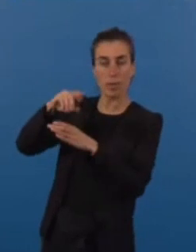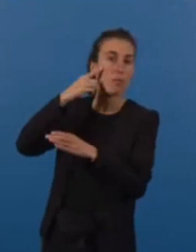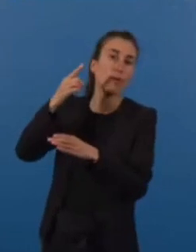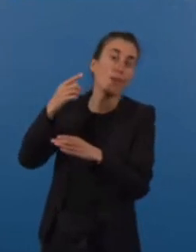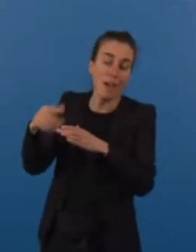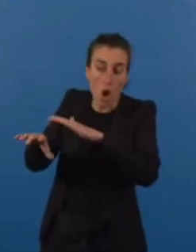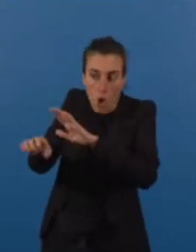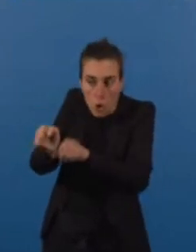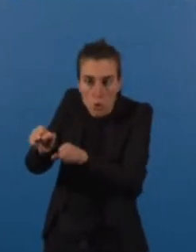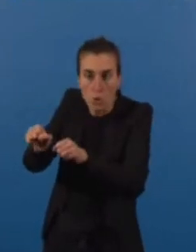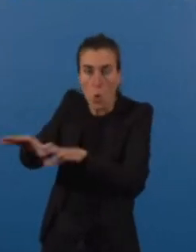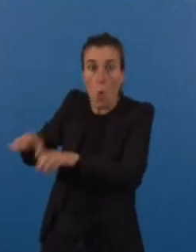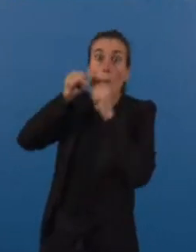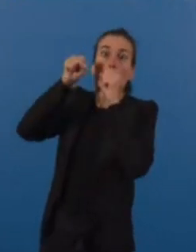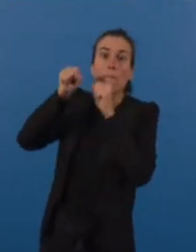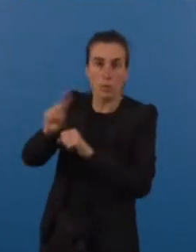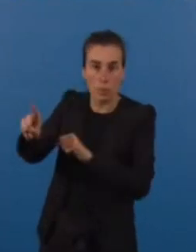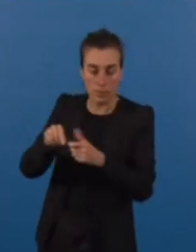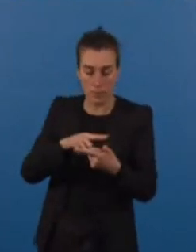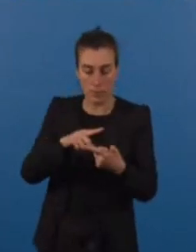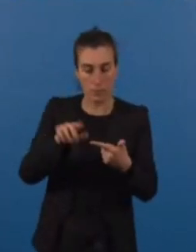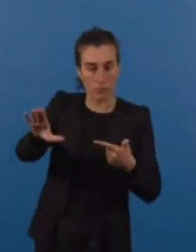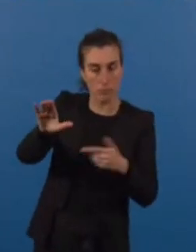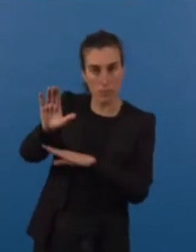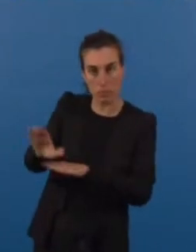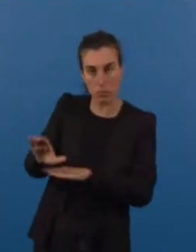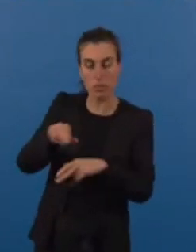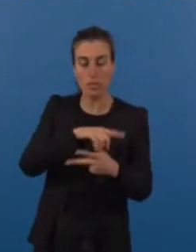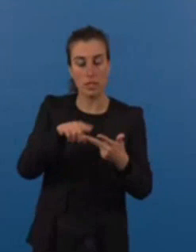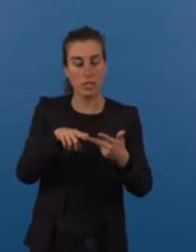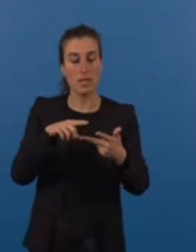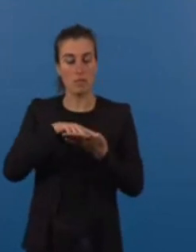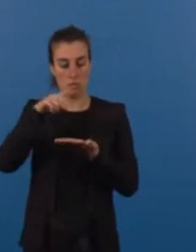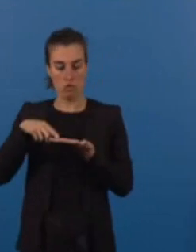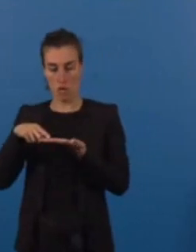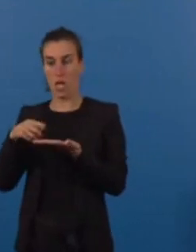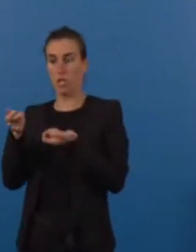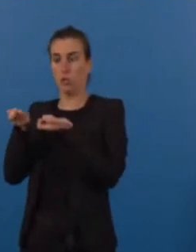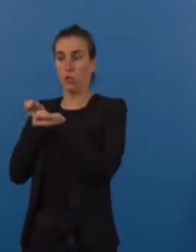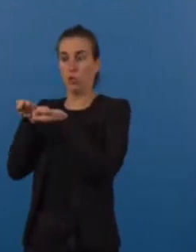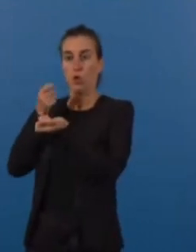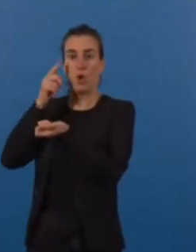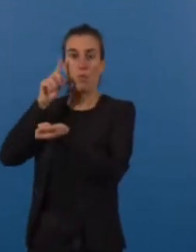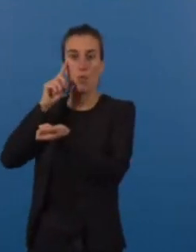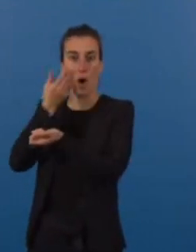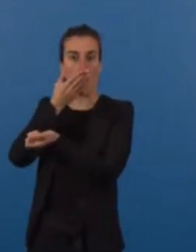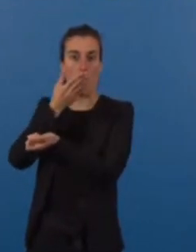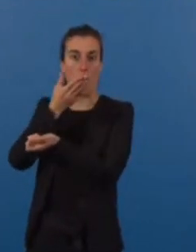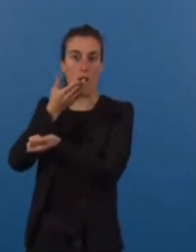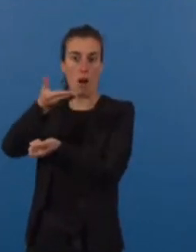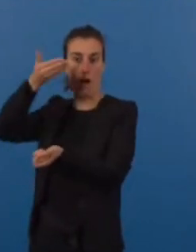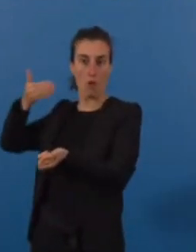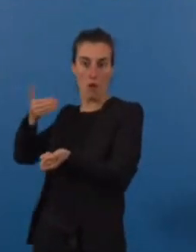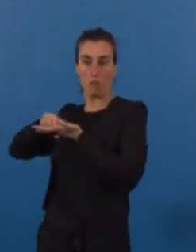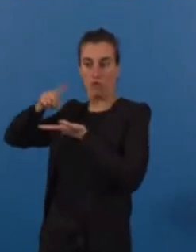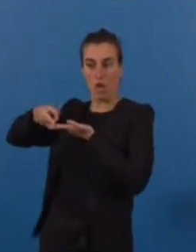préserver les équilibres budgétaires de nos budgets annexes pour nous permettre d'assumer les ambitions importantes arbitrées en début de mandat.